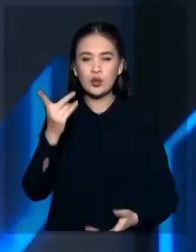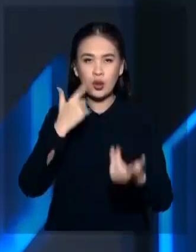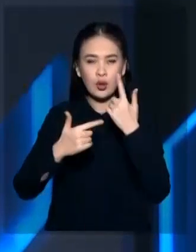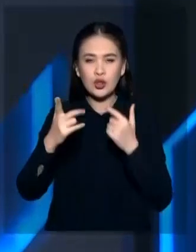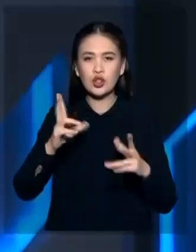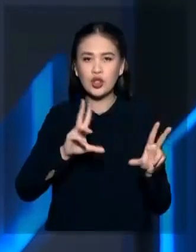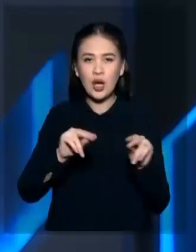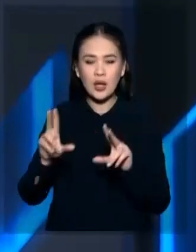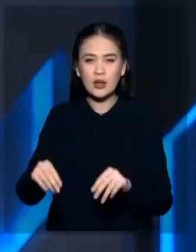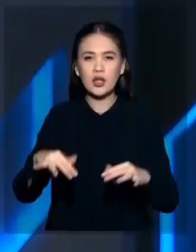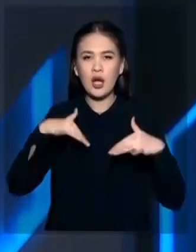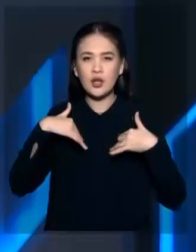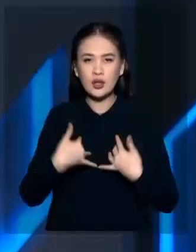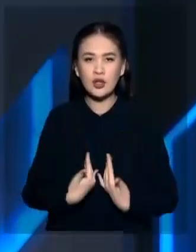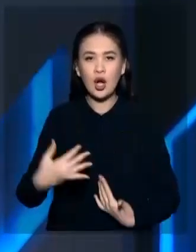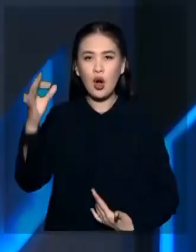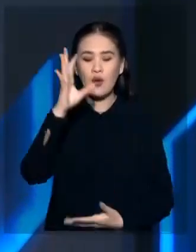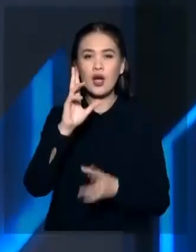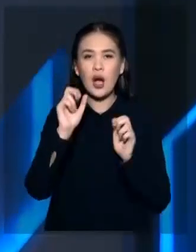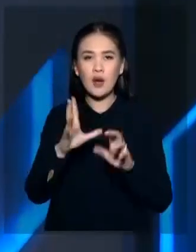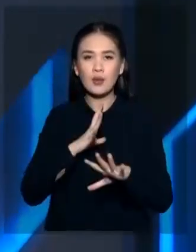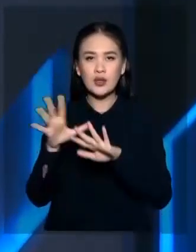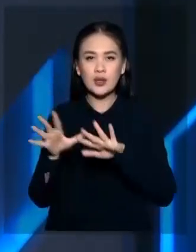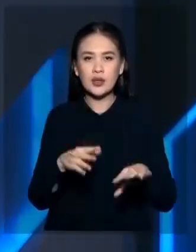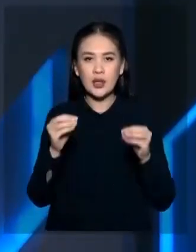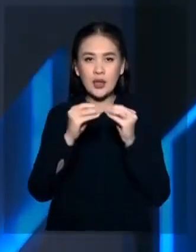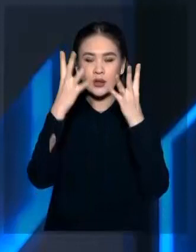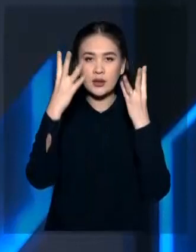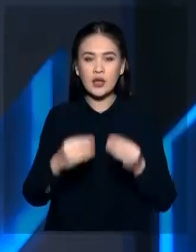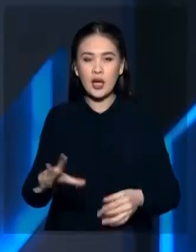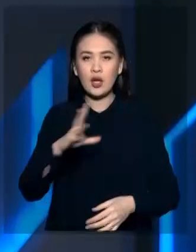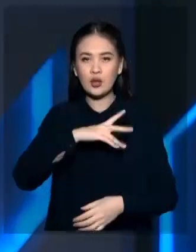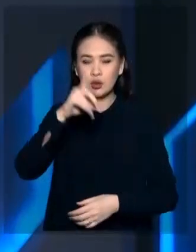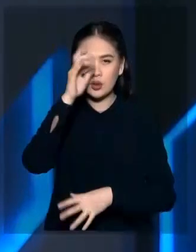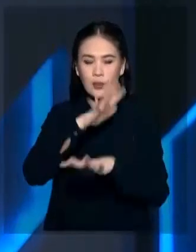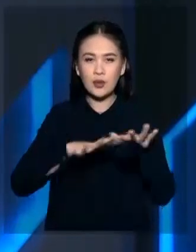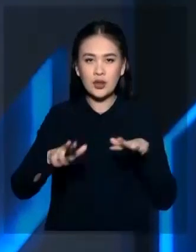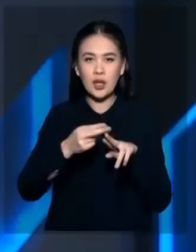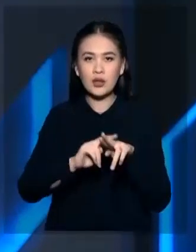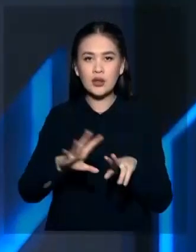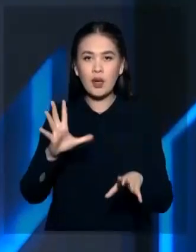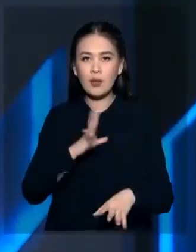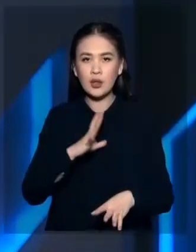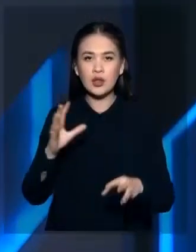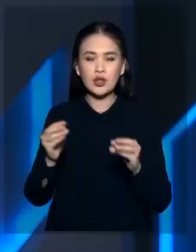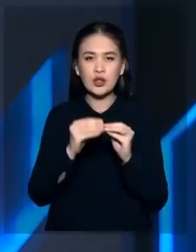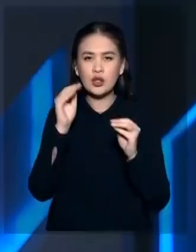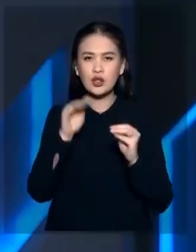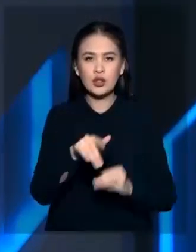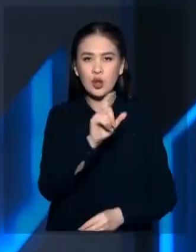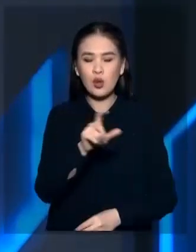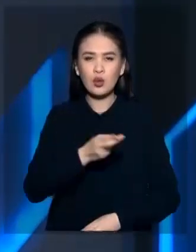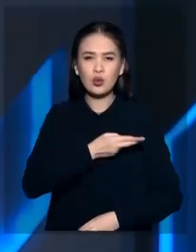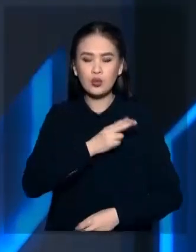и невероятного отчаяния. О том, как прошли эти 10 дней в стране, где природное бедствие унесло жизни десятков тысяч